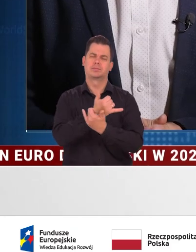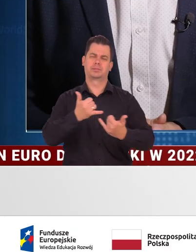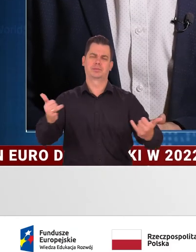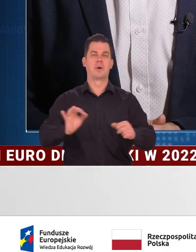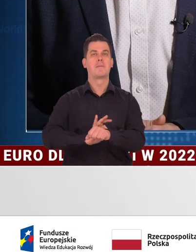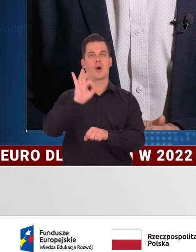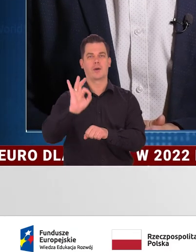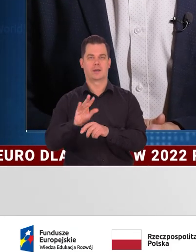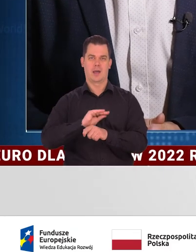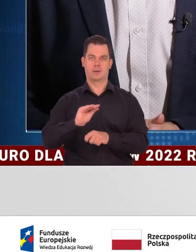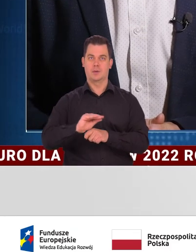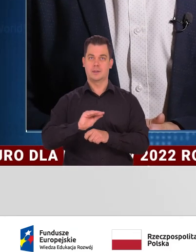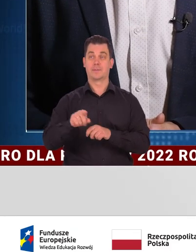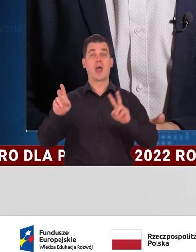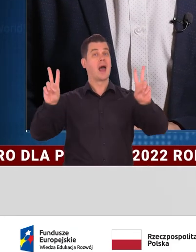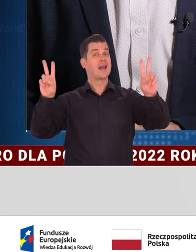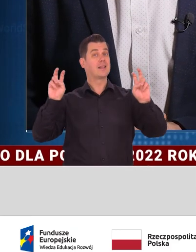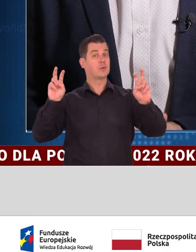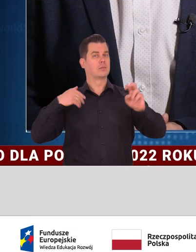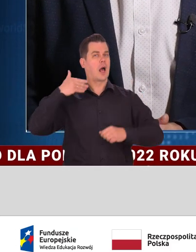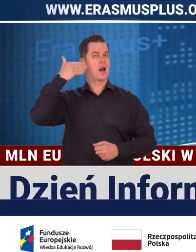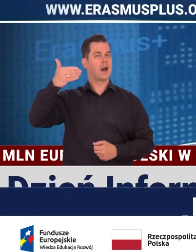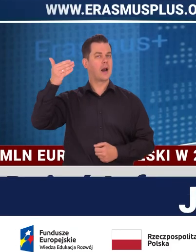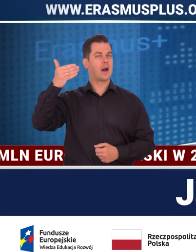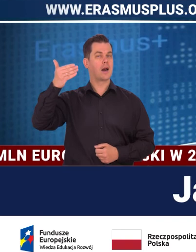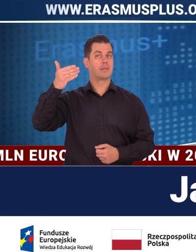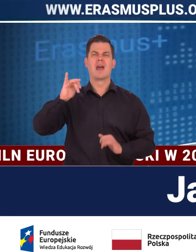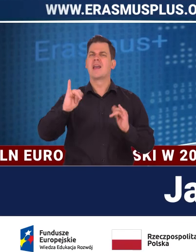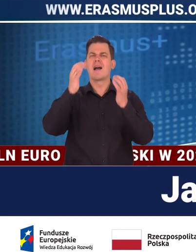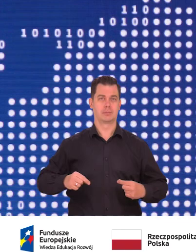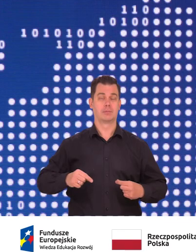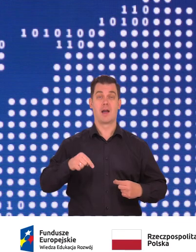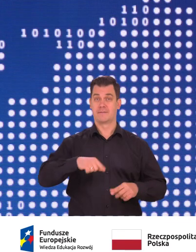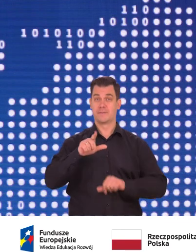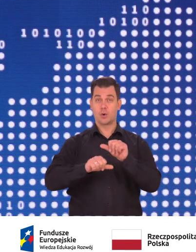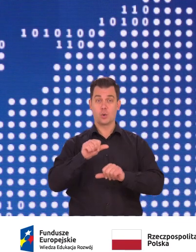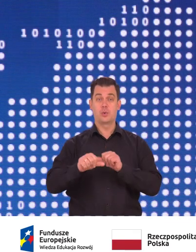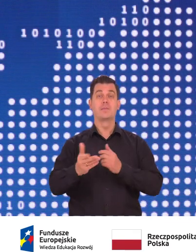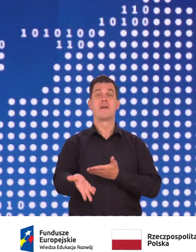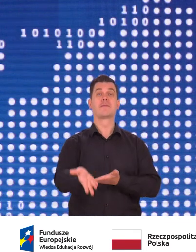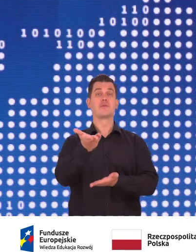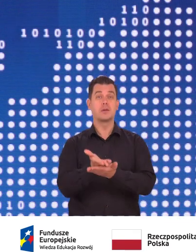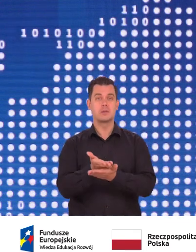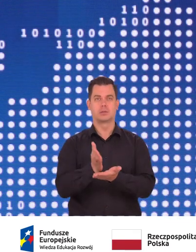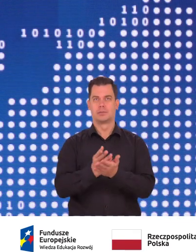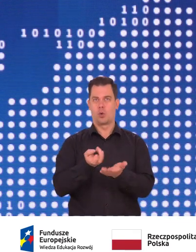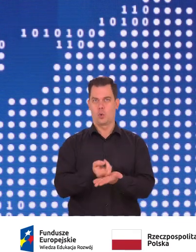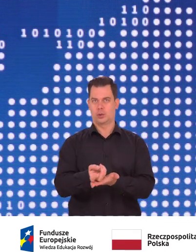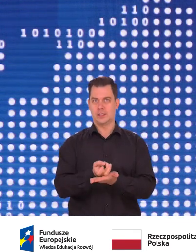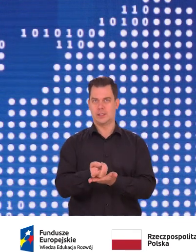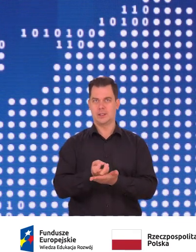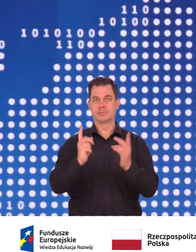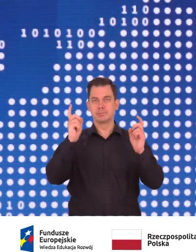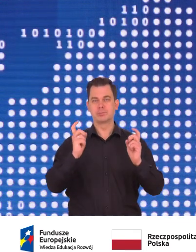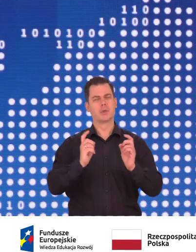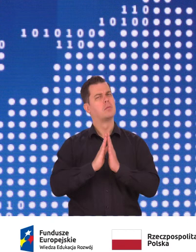szeregu programów edukacyjnych. Tytuł mojego wystąpienia brzmi, jak wnioskować. W tym roku pierwsze wnioskowanie odbędzie się już w